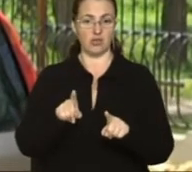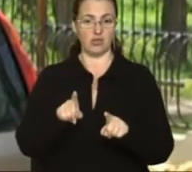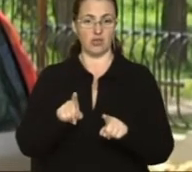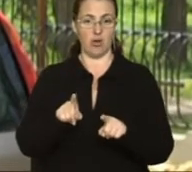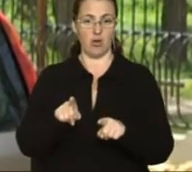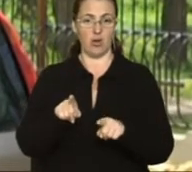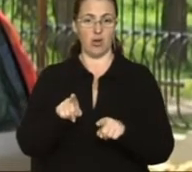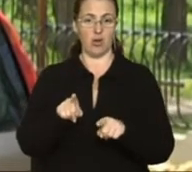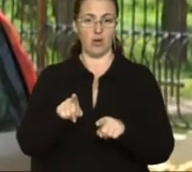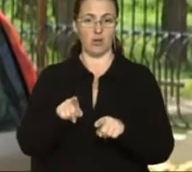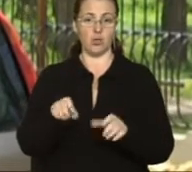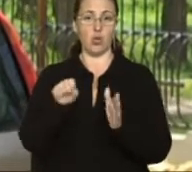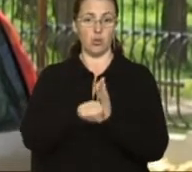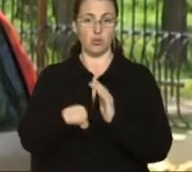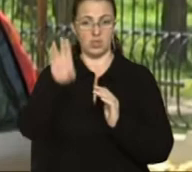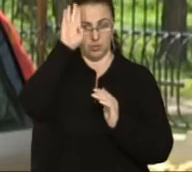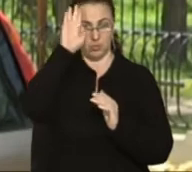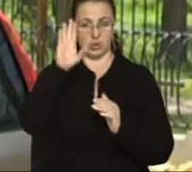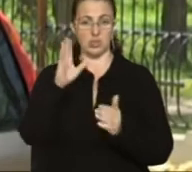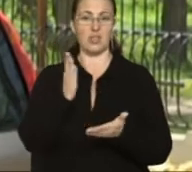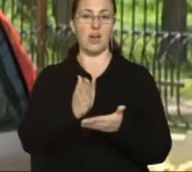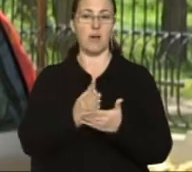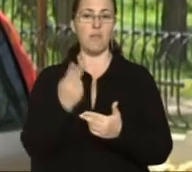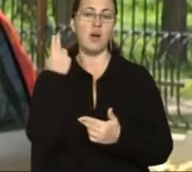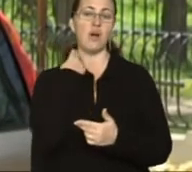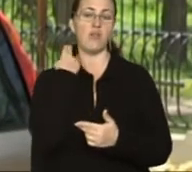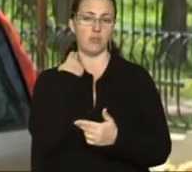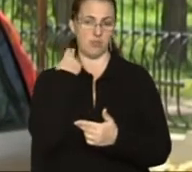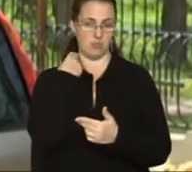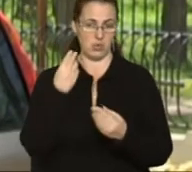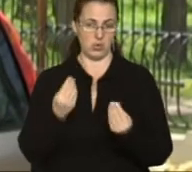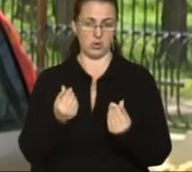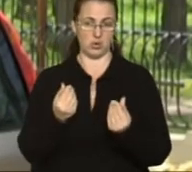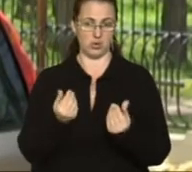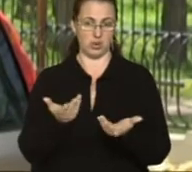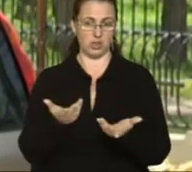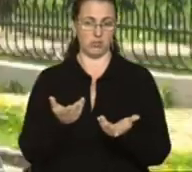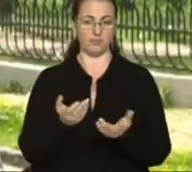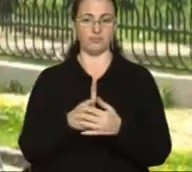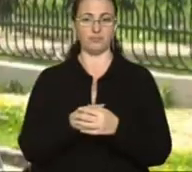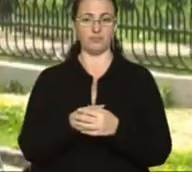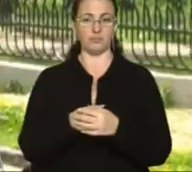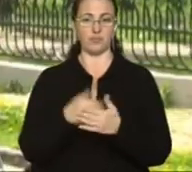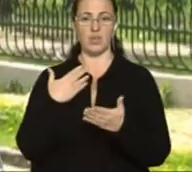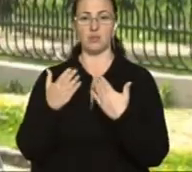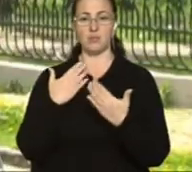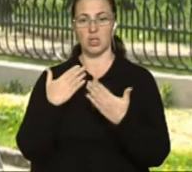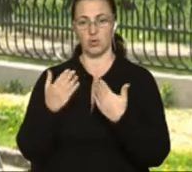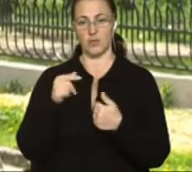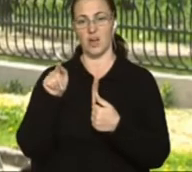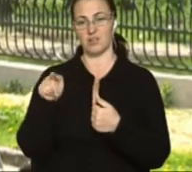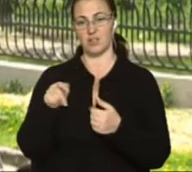мав майнові заборгованості, тобто грошові кошти, десь там завинив грошові кошти. Спілкувався з ними